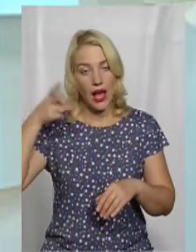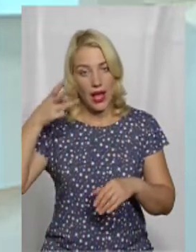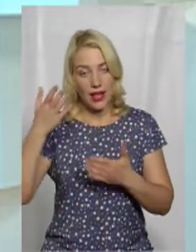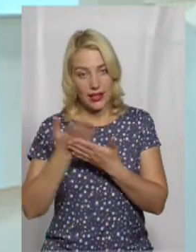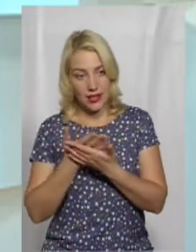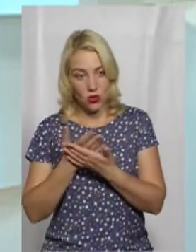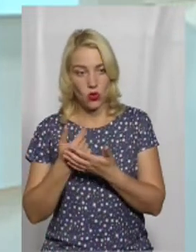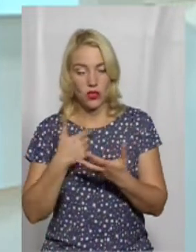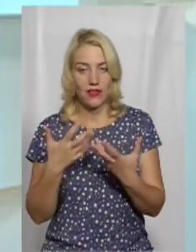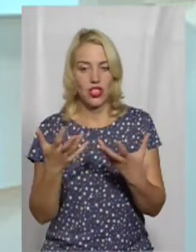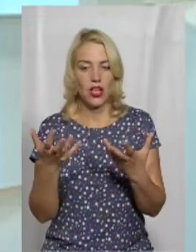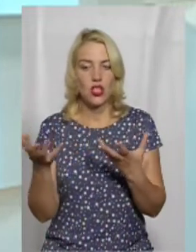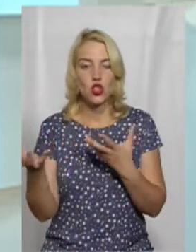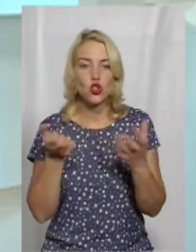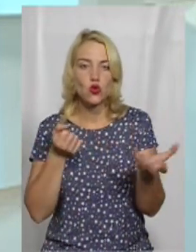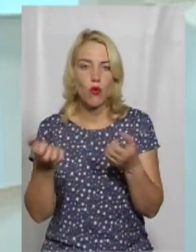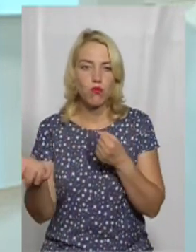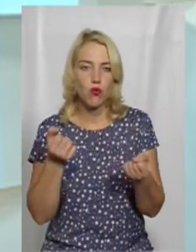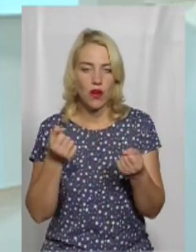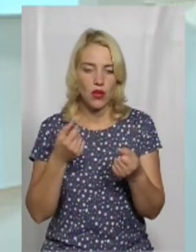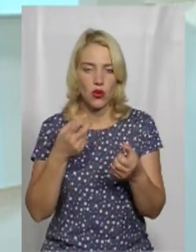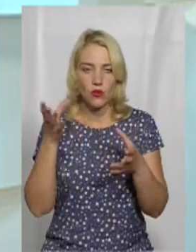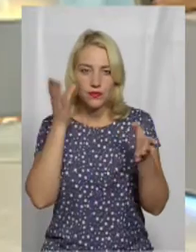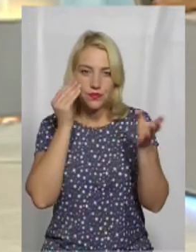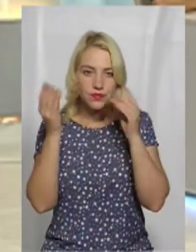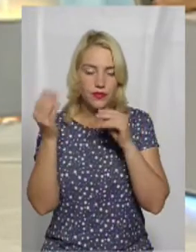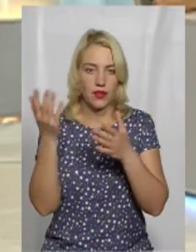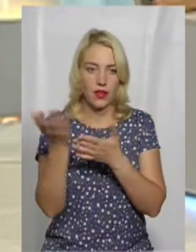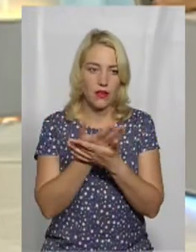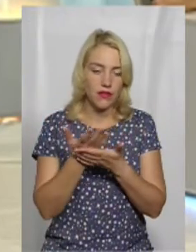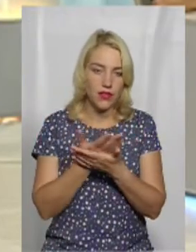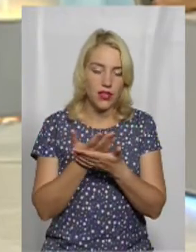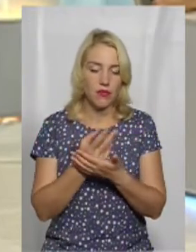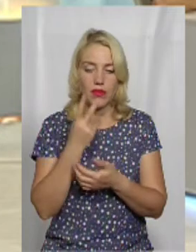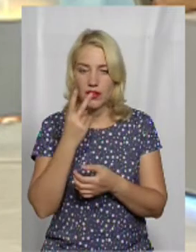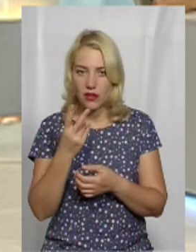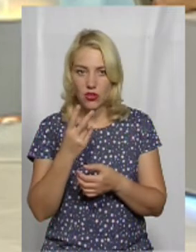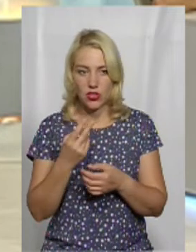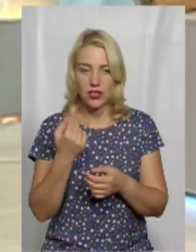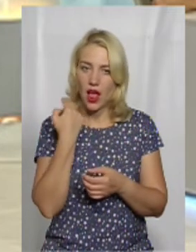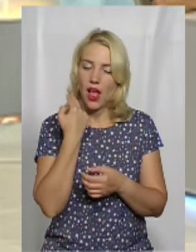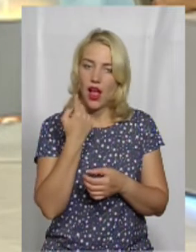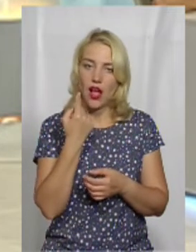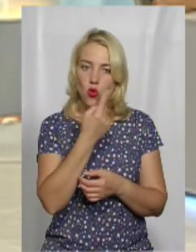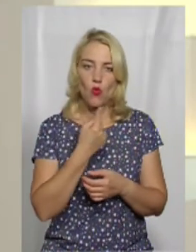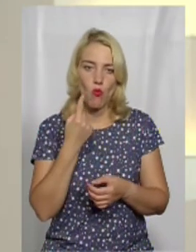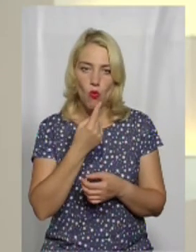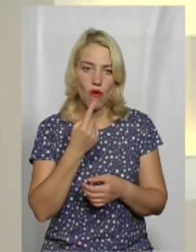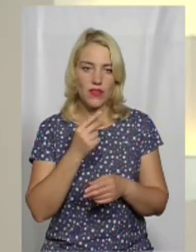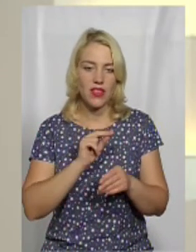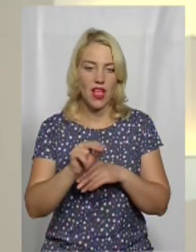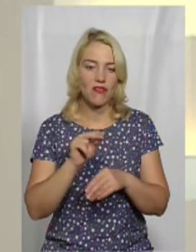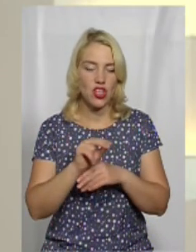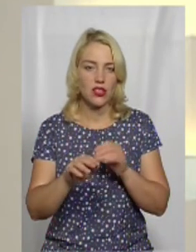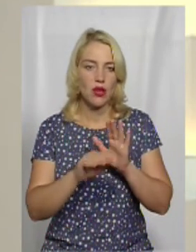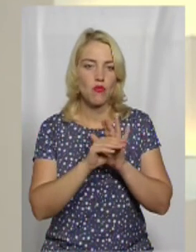по ходу, по досвіду аналізуючи фільми, дивлячись дуже велику кількість переважно англомовних навчальних програм в